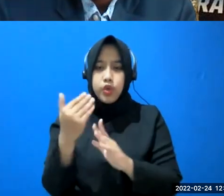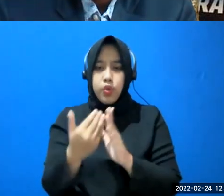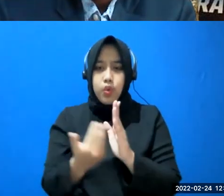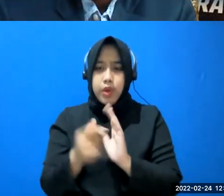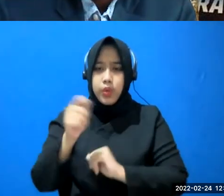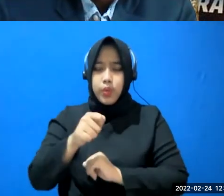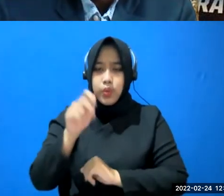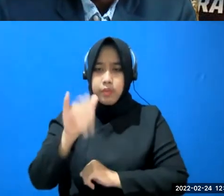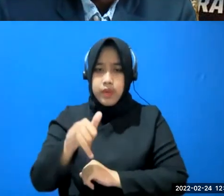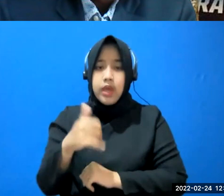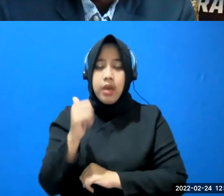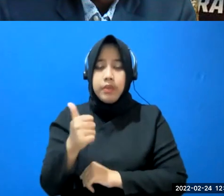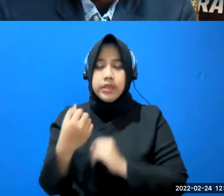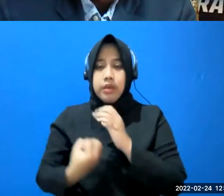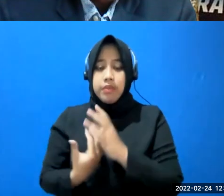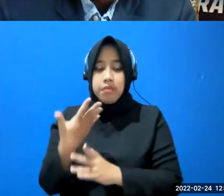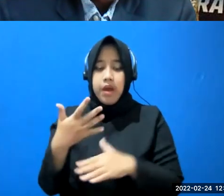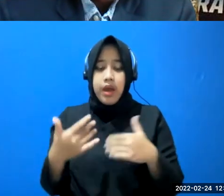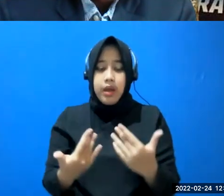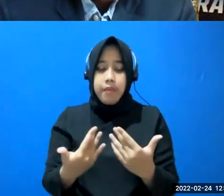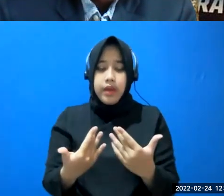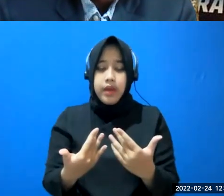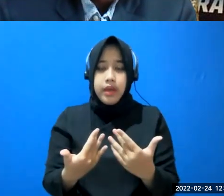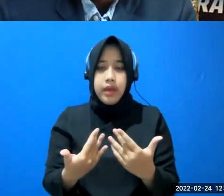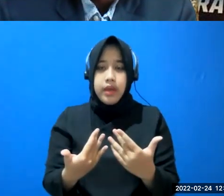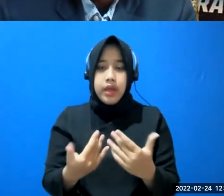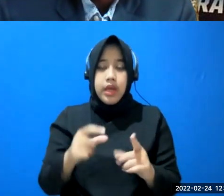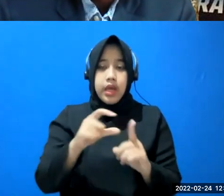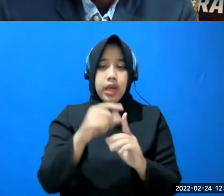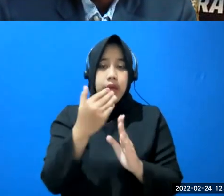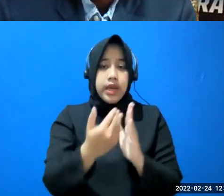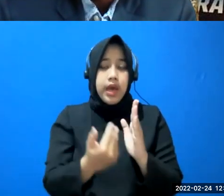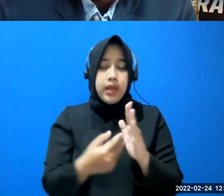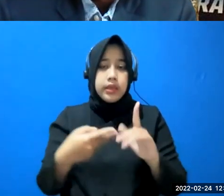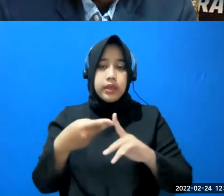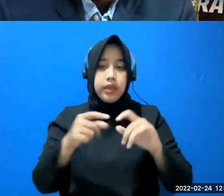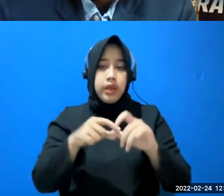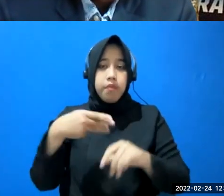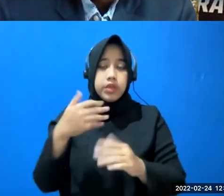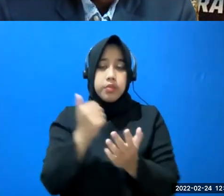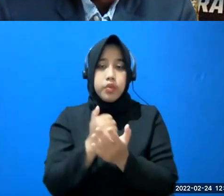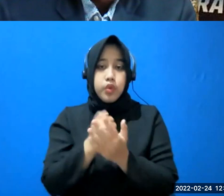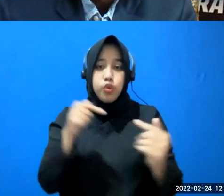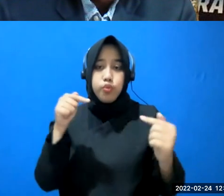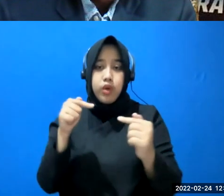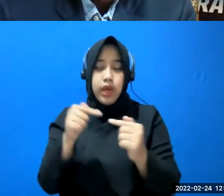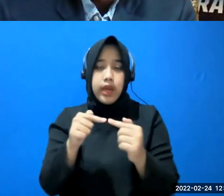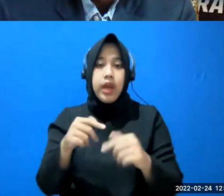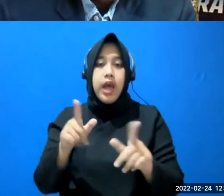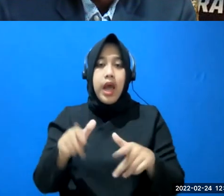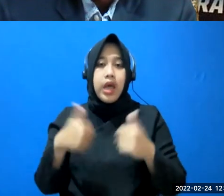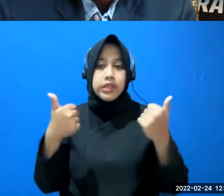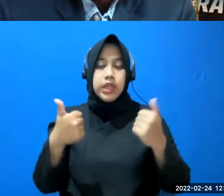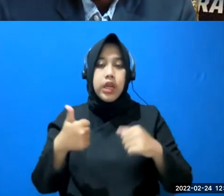bisa mengembangkan database yang kaitannya dengan putusan-putusan yang dianggap